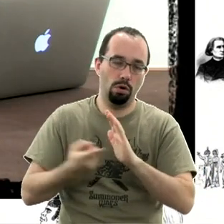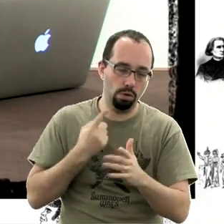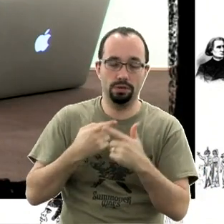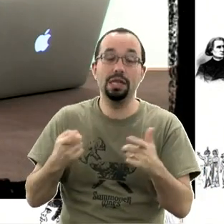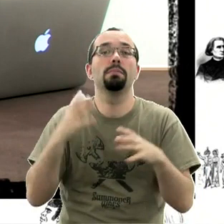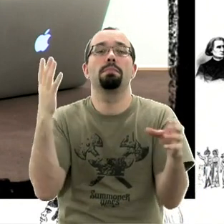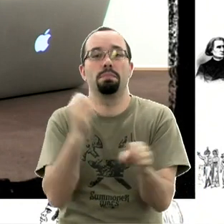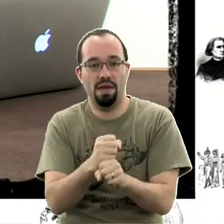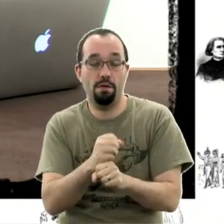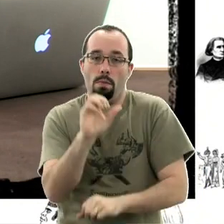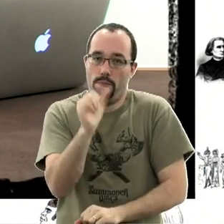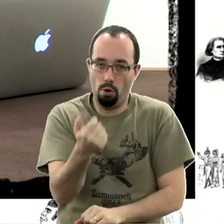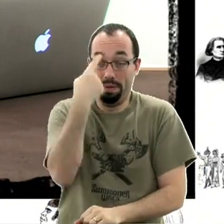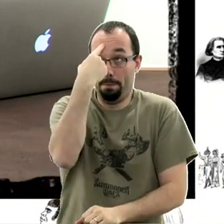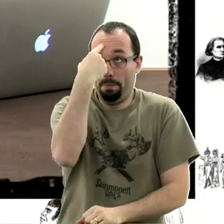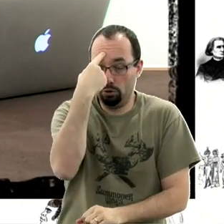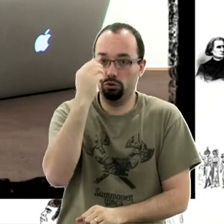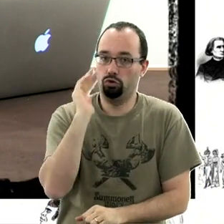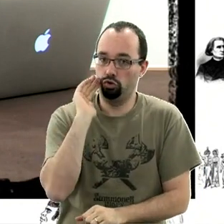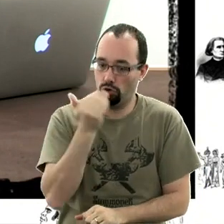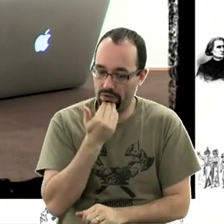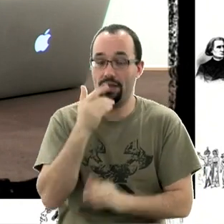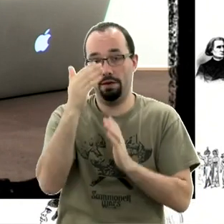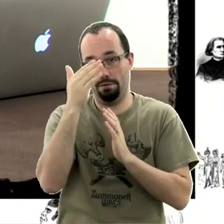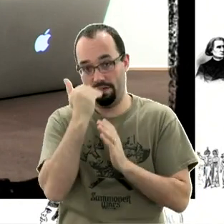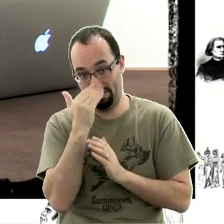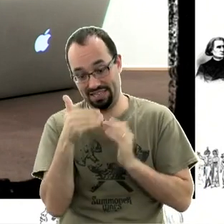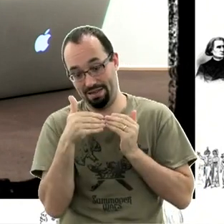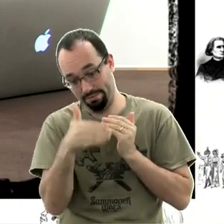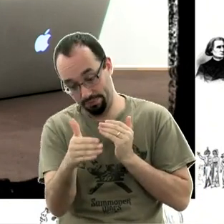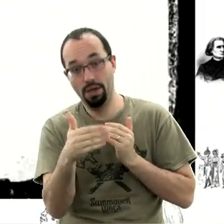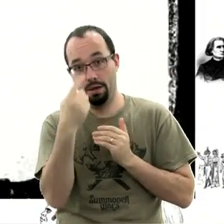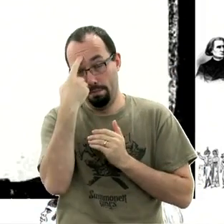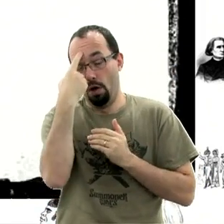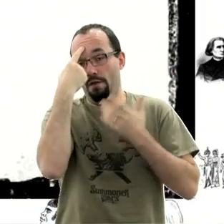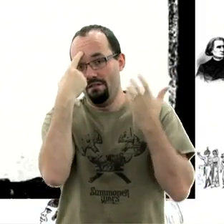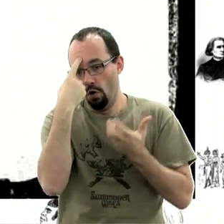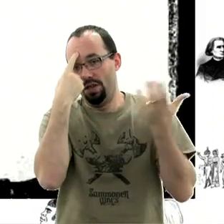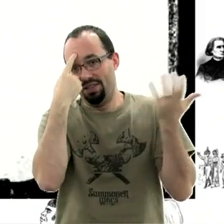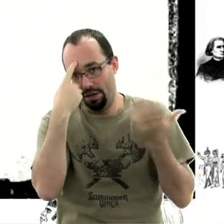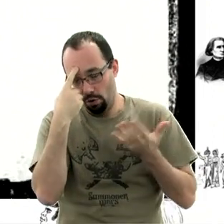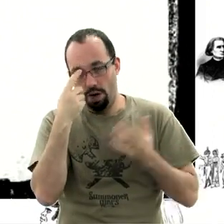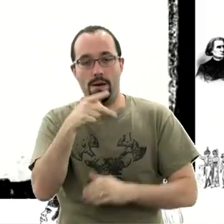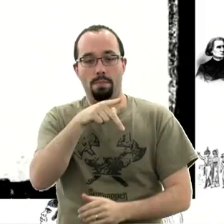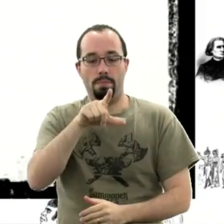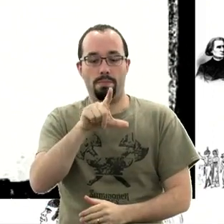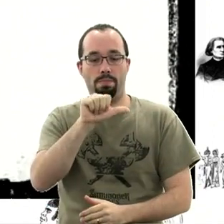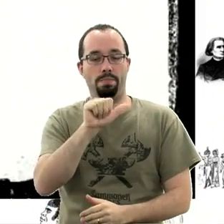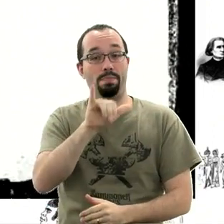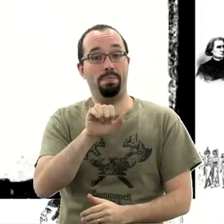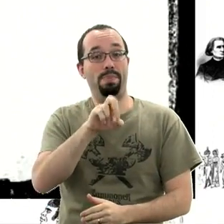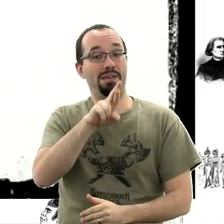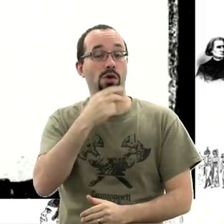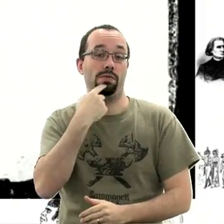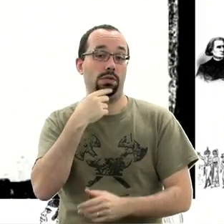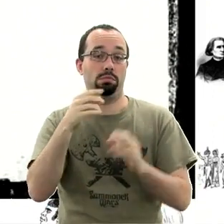préoccupation en ce mois de janvier et aussi au courant du mois de février, c'est la mise en place de ce player nouvelle génération et de la Trick